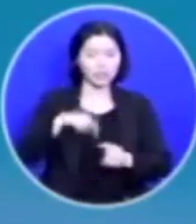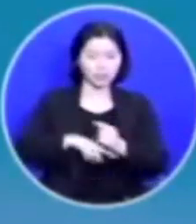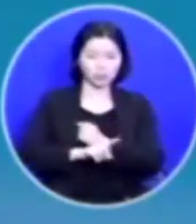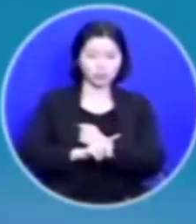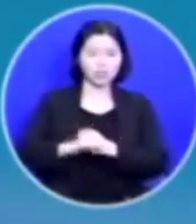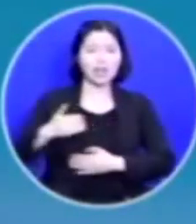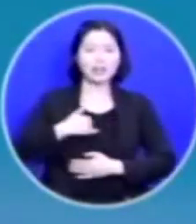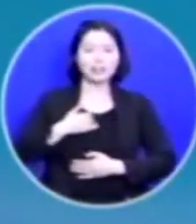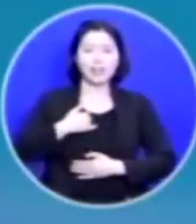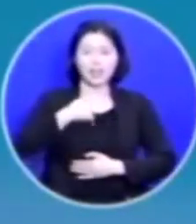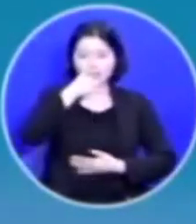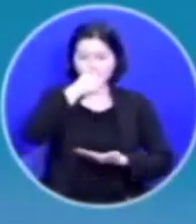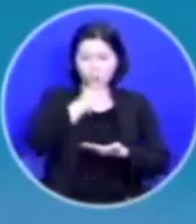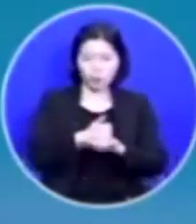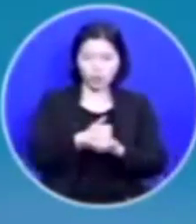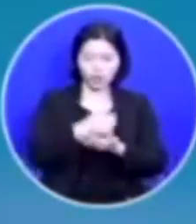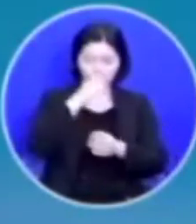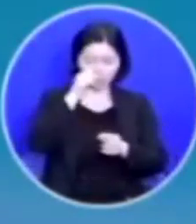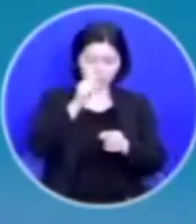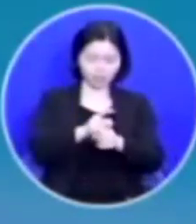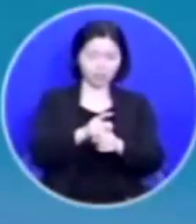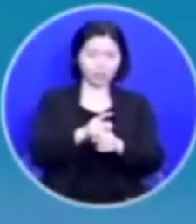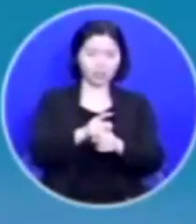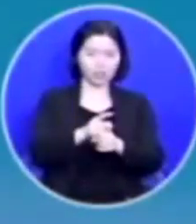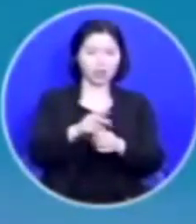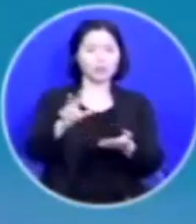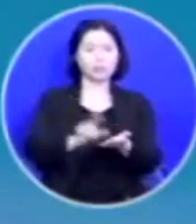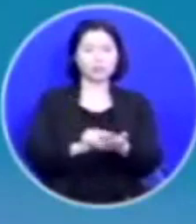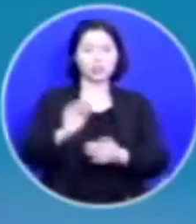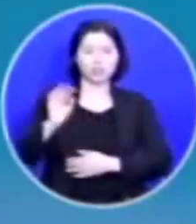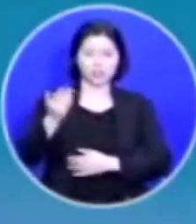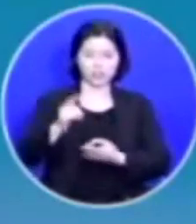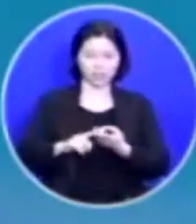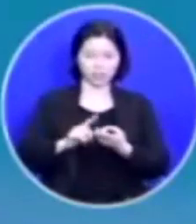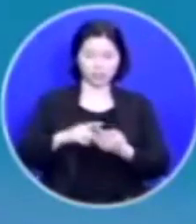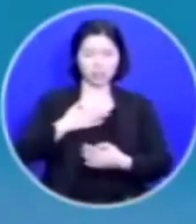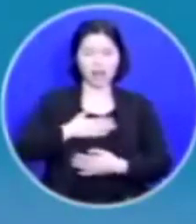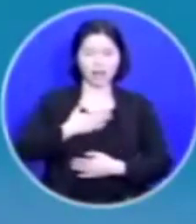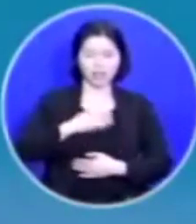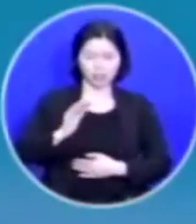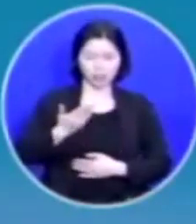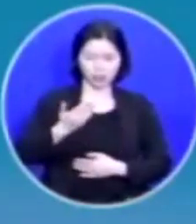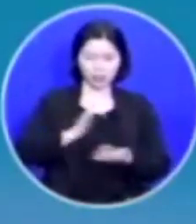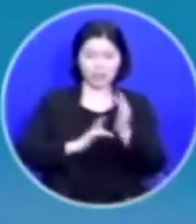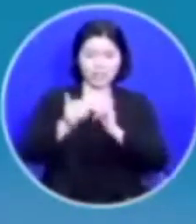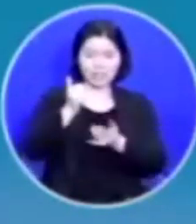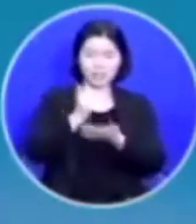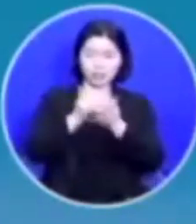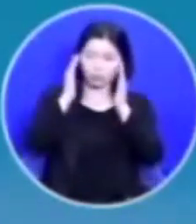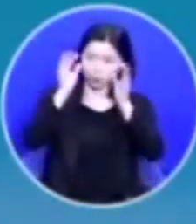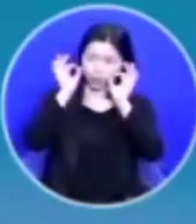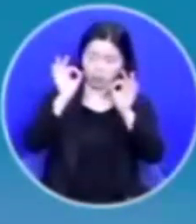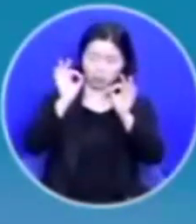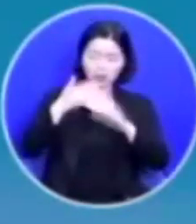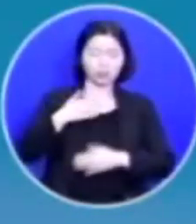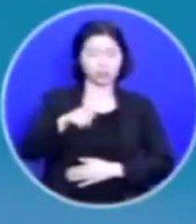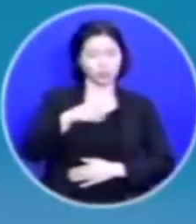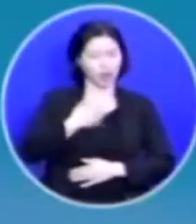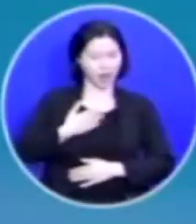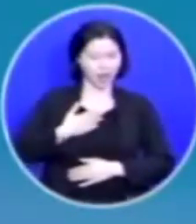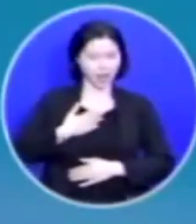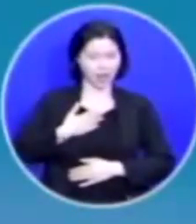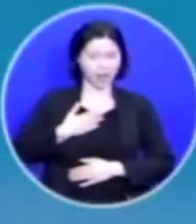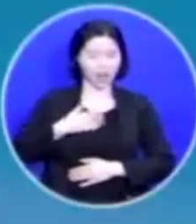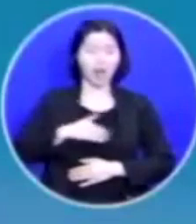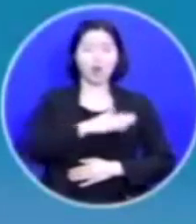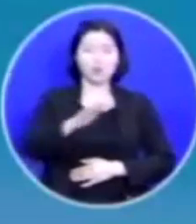죄성이 문제가 된다는 것을 알아야 합니다 예수님을 바라보면 비로소 그게 깨달아집니다 우리가